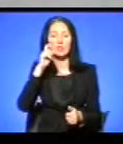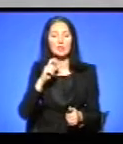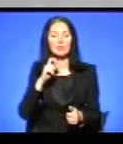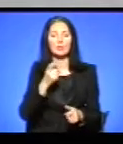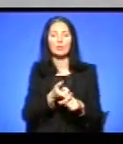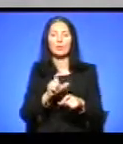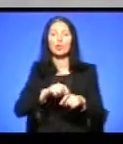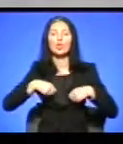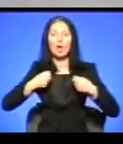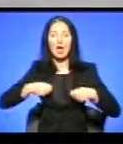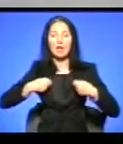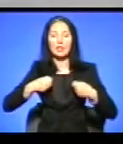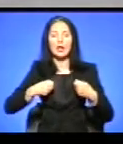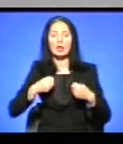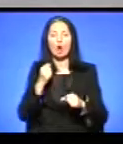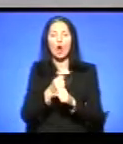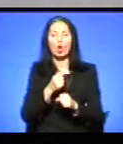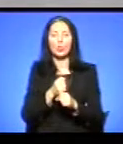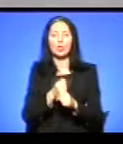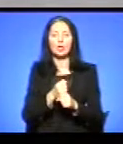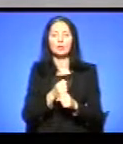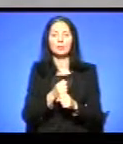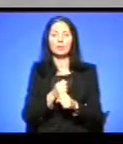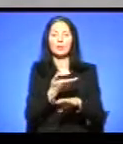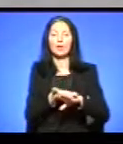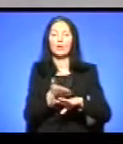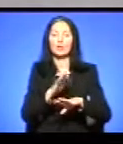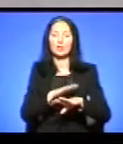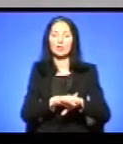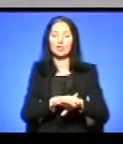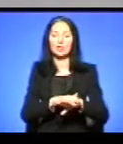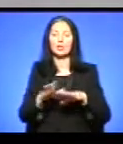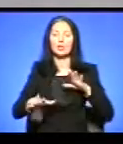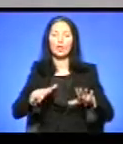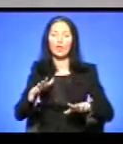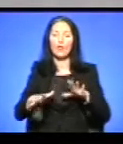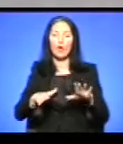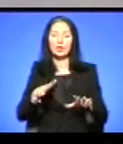ретельно, робили тяжкі тренування,